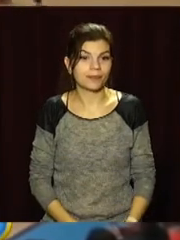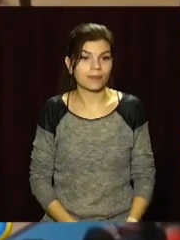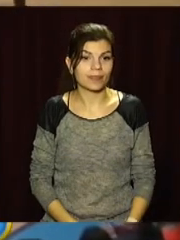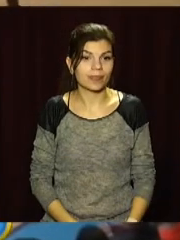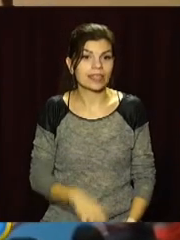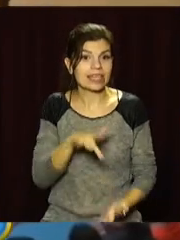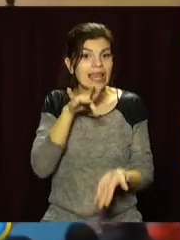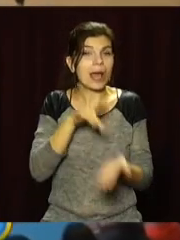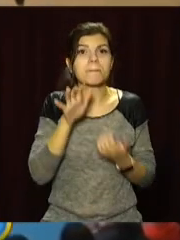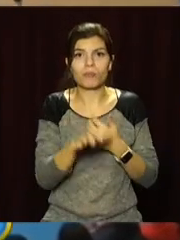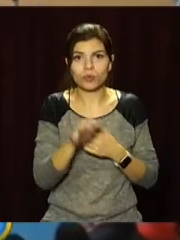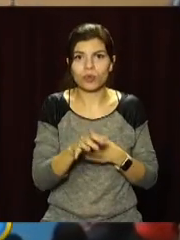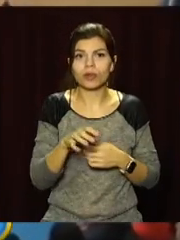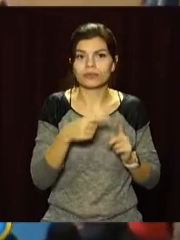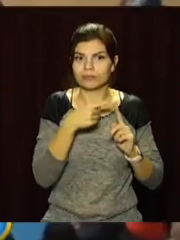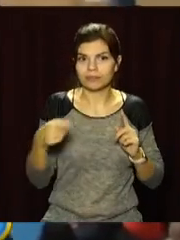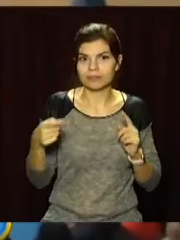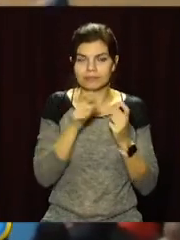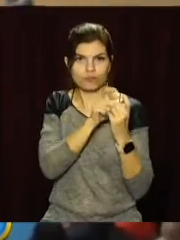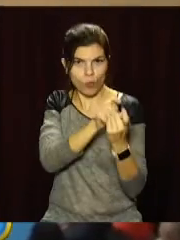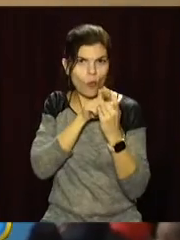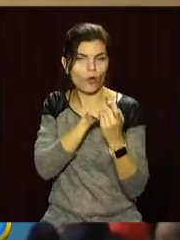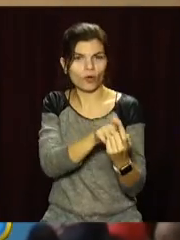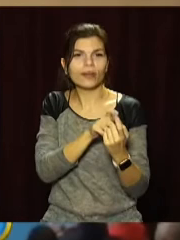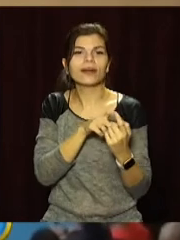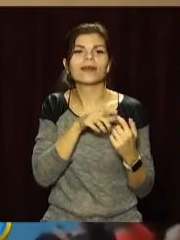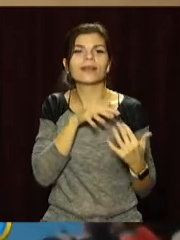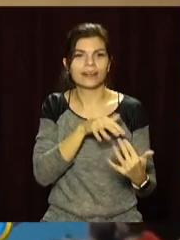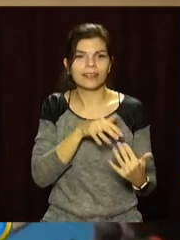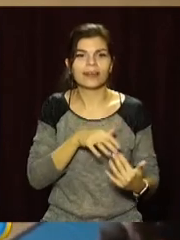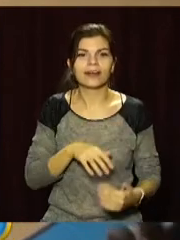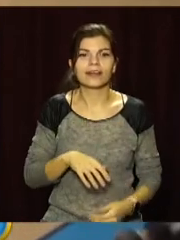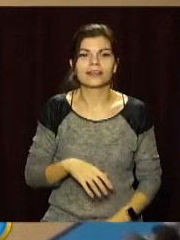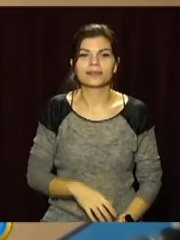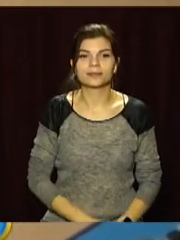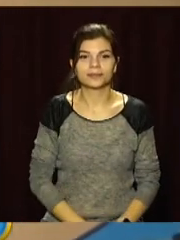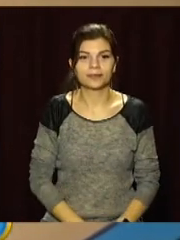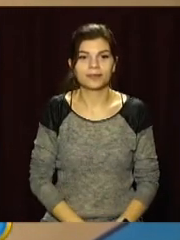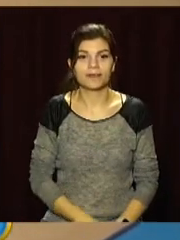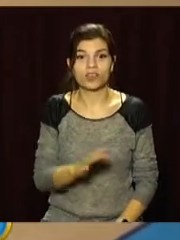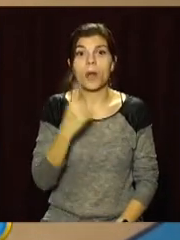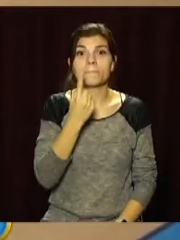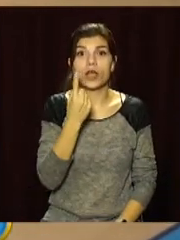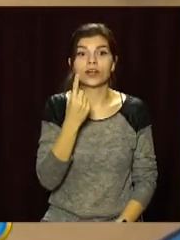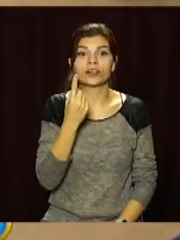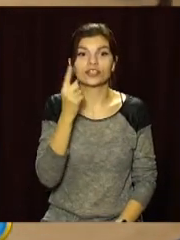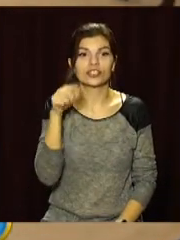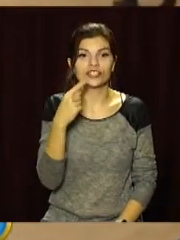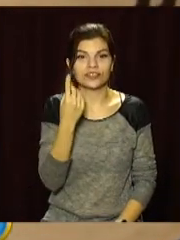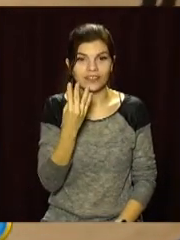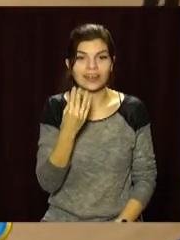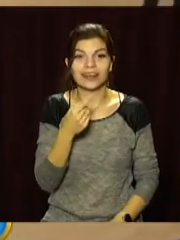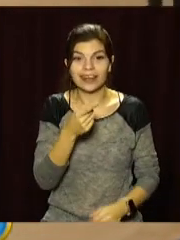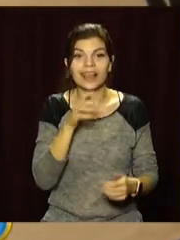Центральний баскетбольний матч тижня між принциповими сусідами розпочався з місця в кар'єр. У перших двох чвертях поєдинку